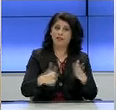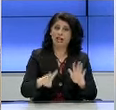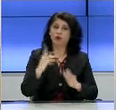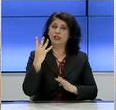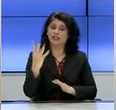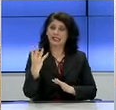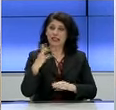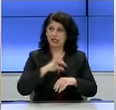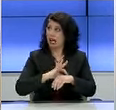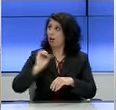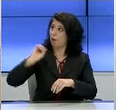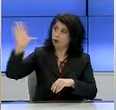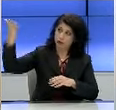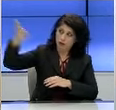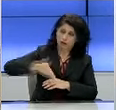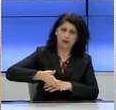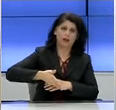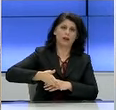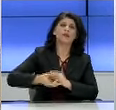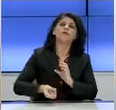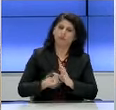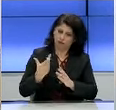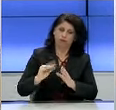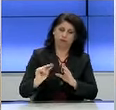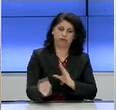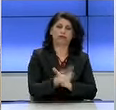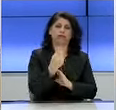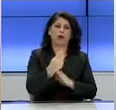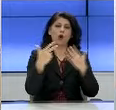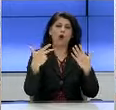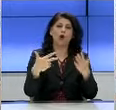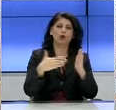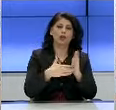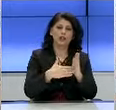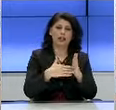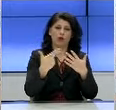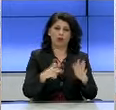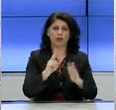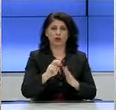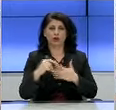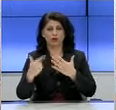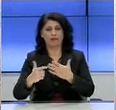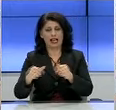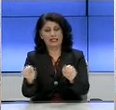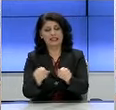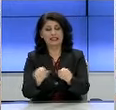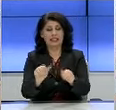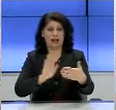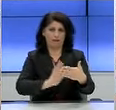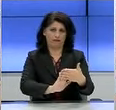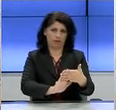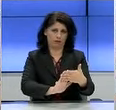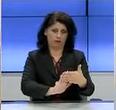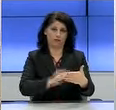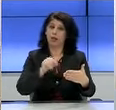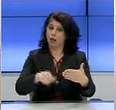κρούσματα, από τα οποία προέκυψαν 8.327 στενές επαφές. Σχετικά με τους ερχόμενους στη χώρα αξίζει